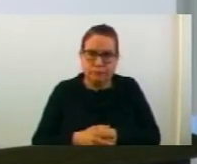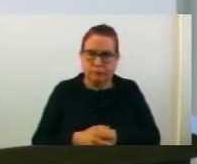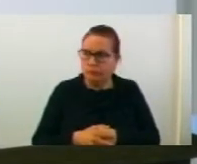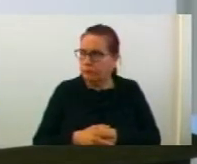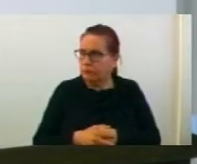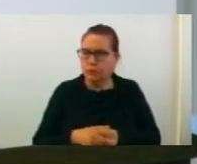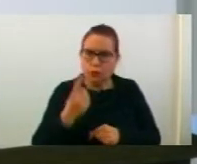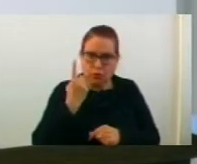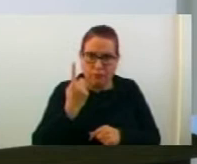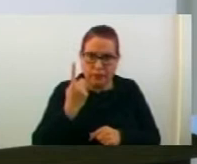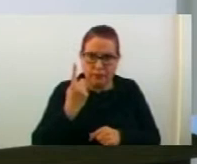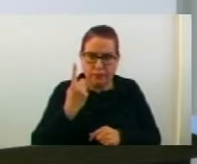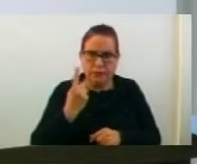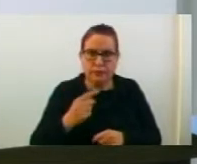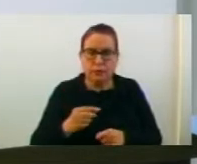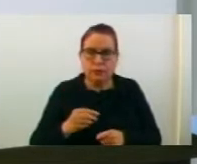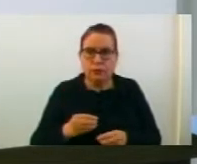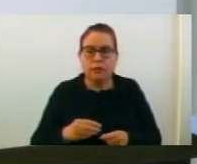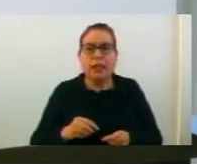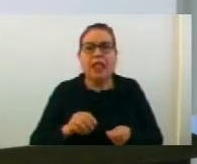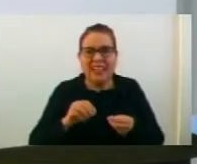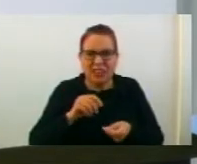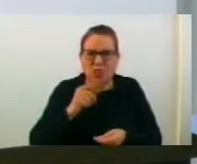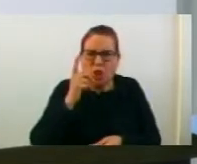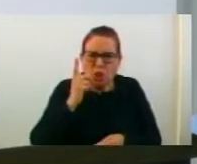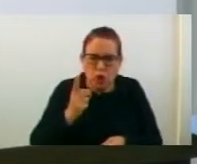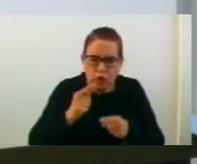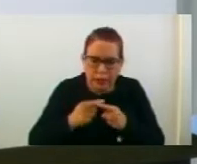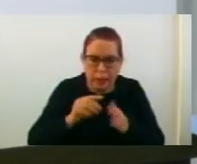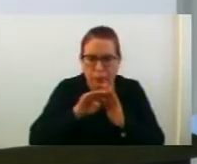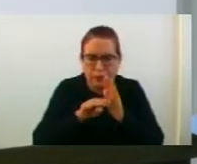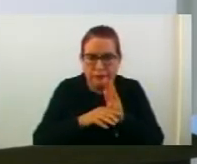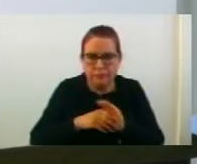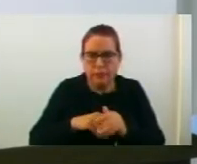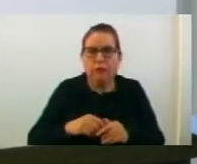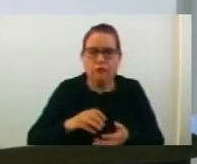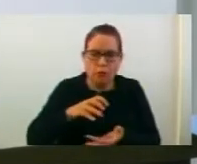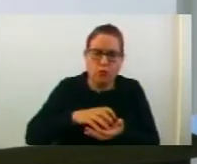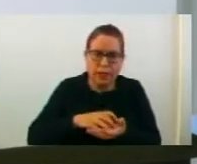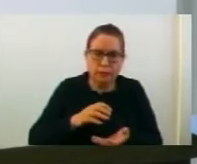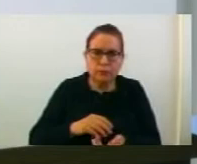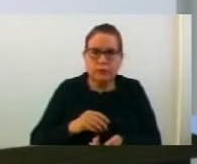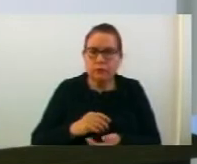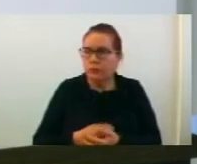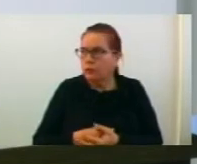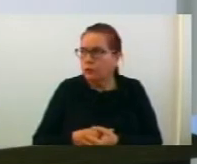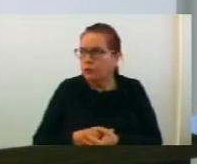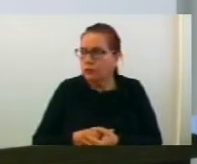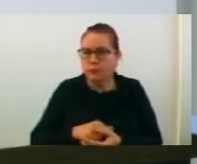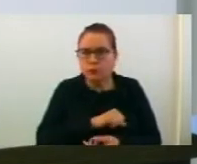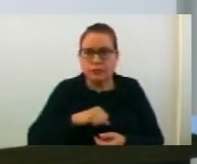Како първо, во глава 2, детални урбанизътчки планови во градот по систем на